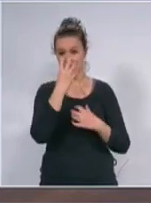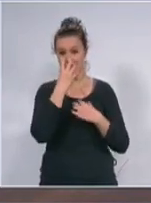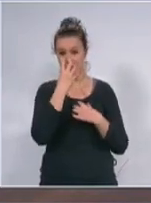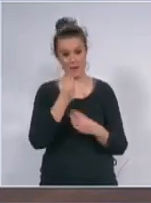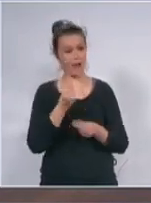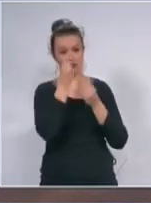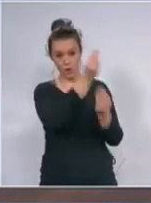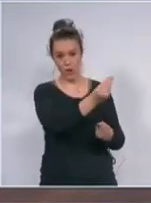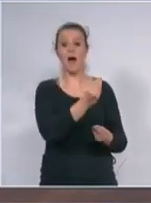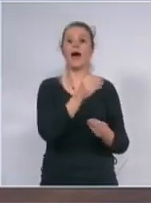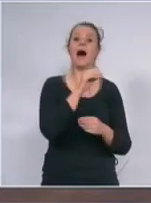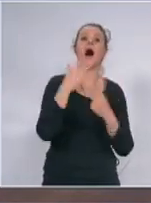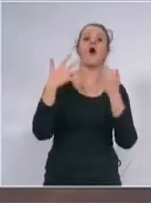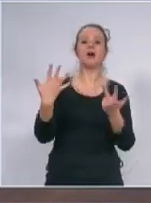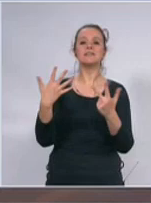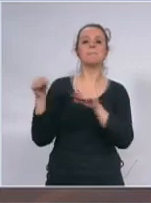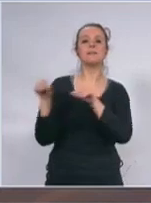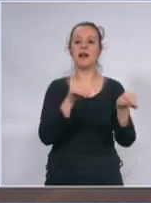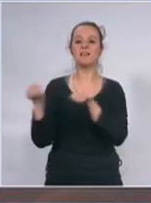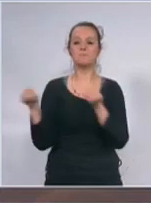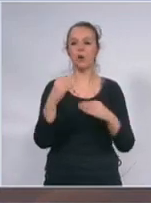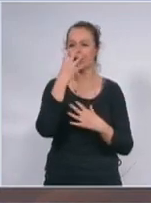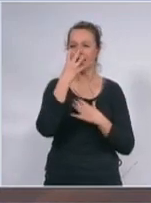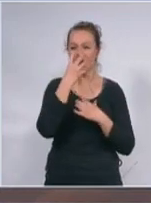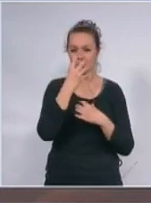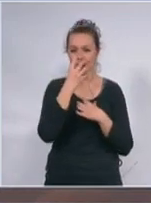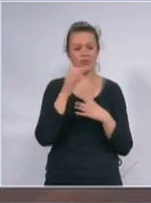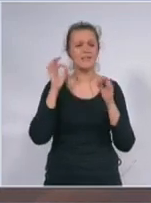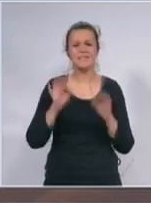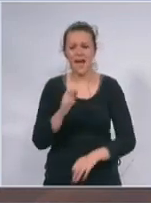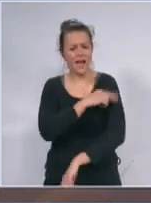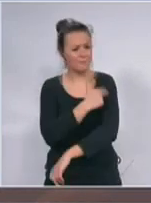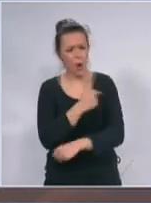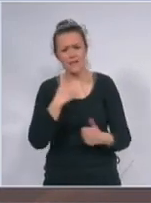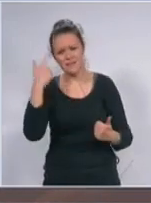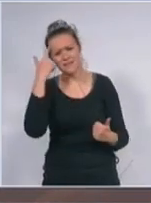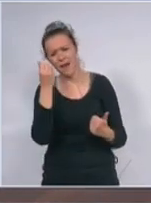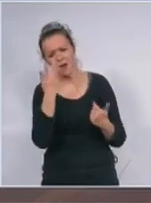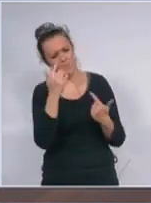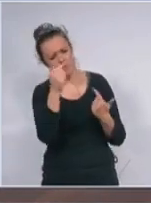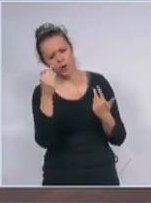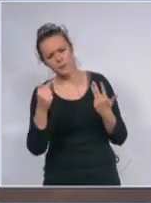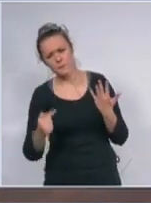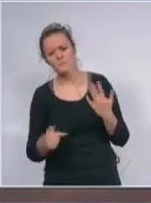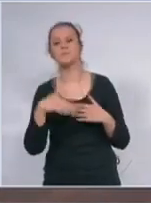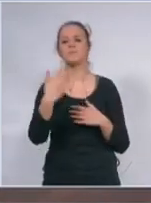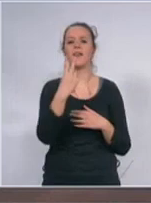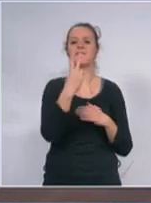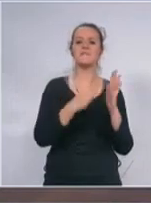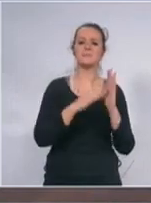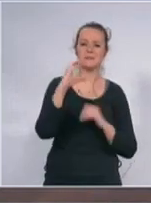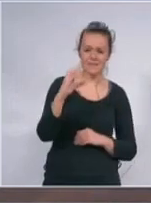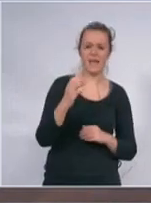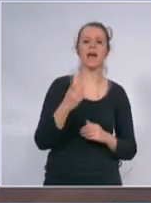respiratora 8 transportnih respiratora vidite da za svaku bolnicu znam a onda vas slede VMC institut medicina